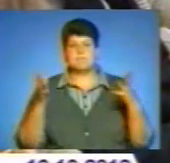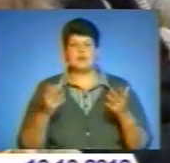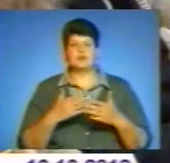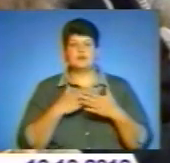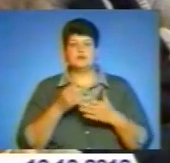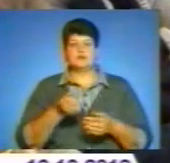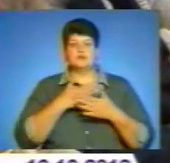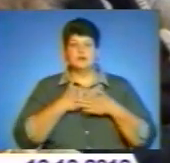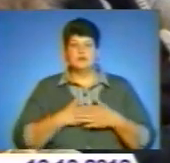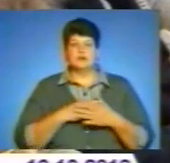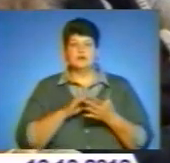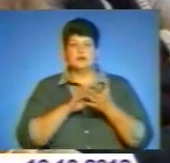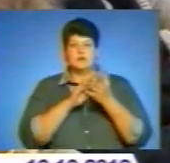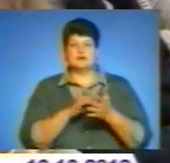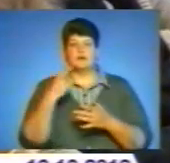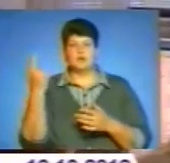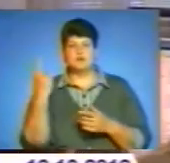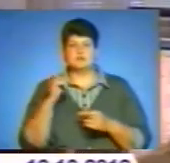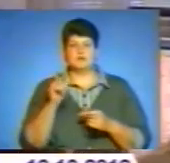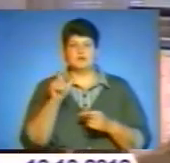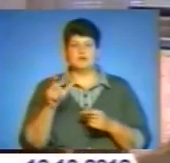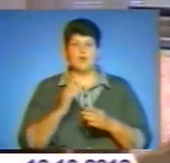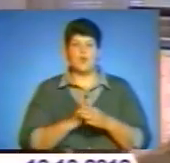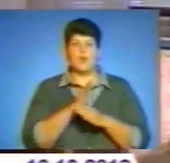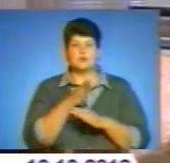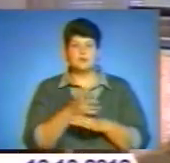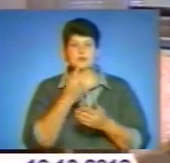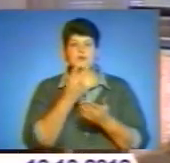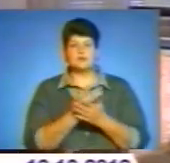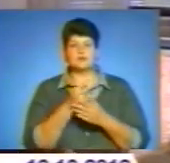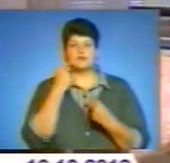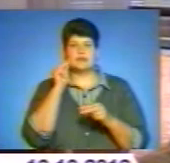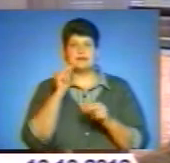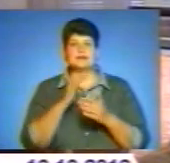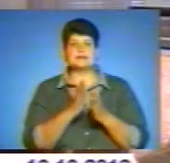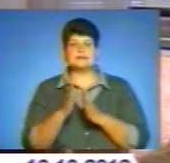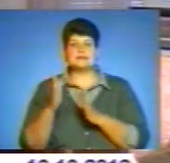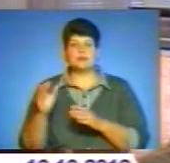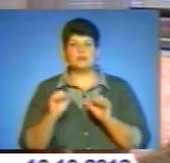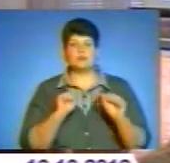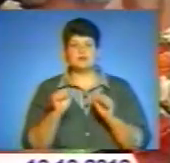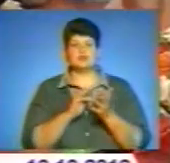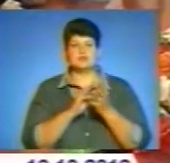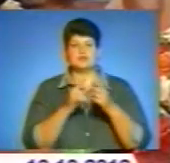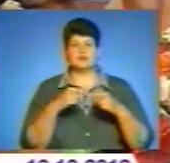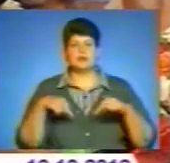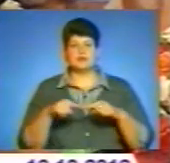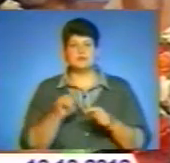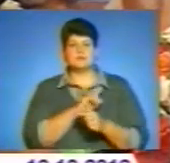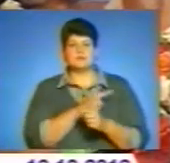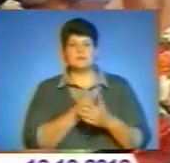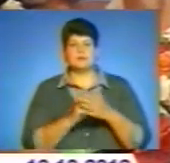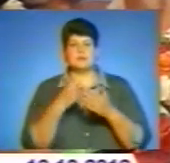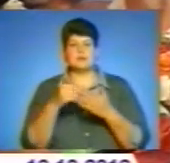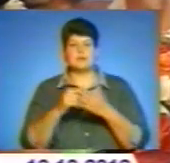національному та міжнародному ринках туристичного продукту, здатного максимально задовольнити туристичні потреби жителів області та її